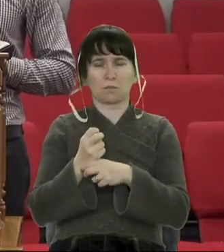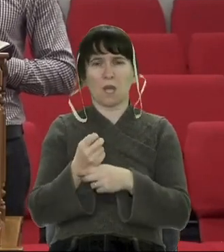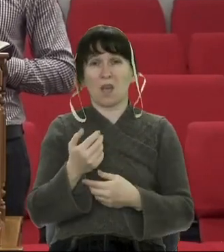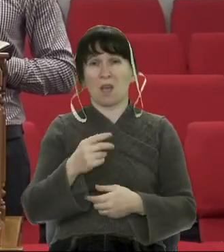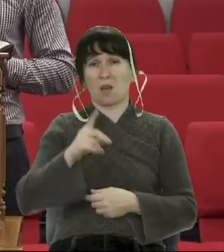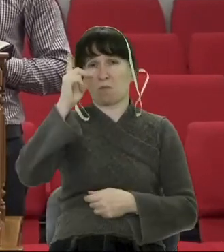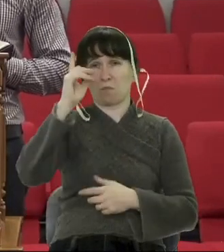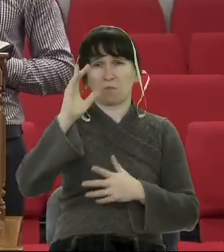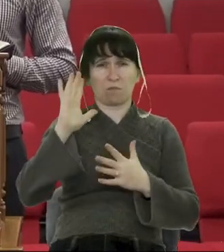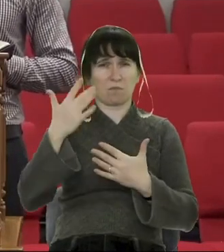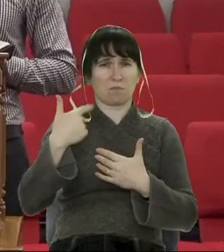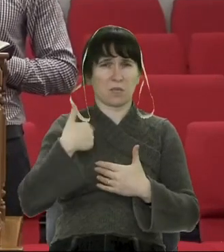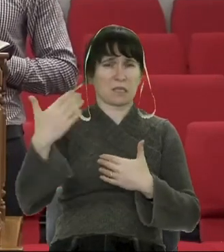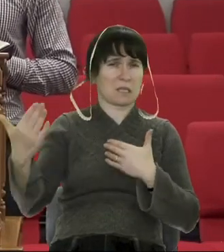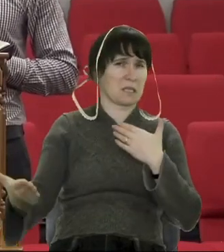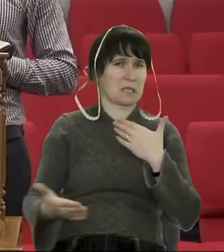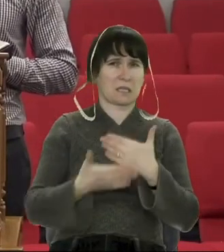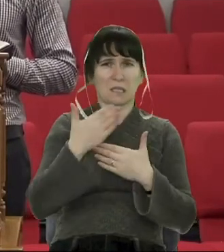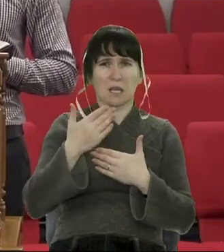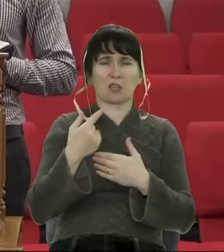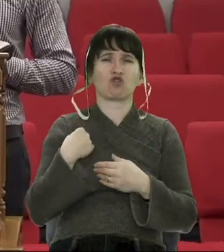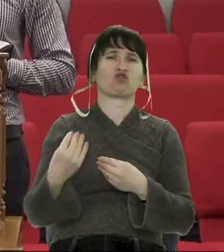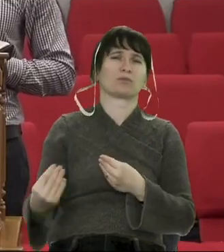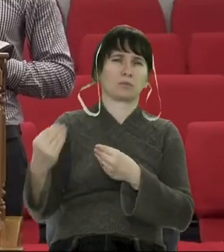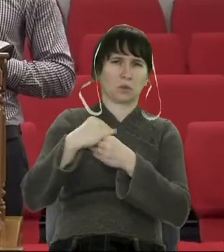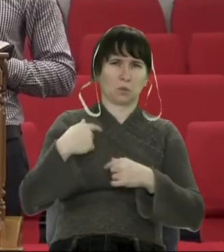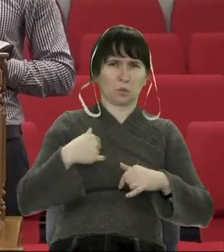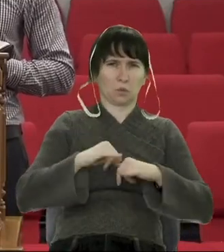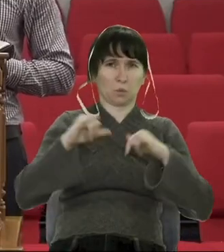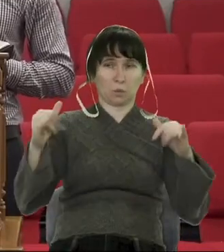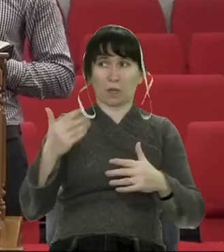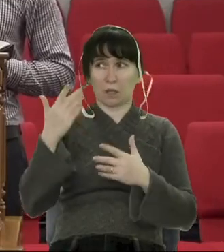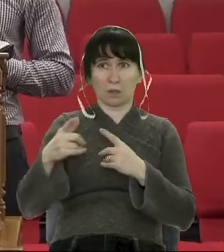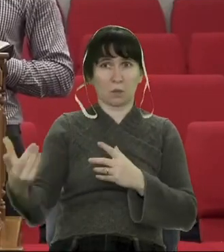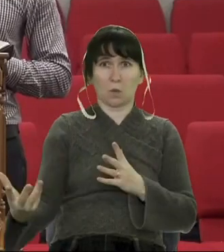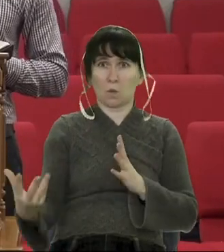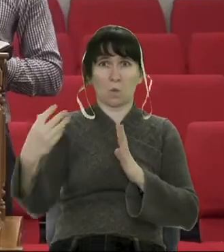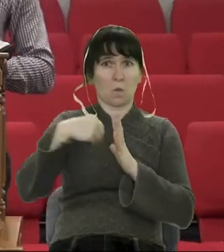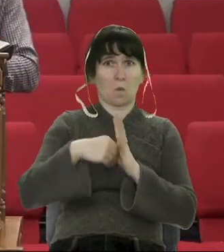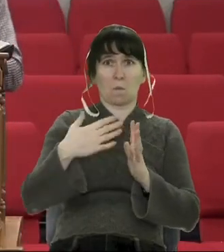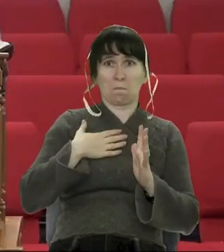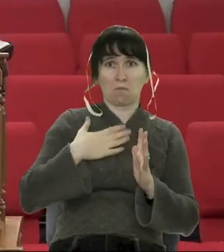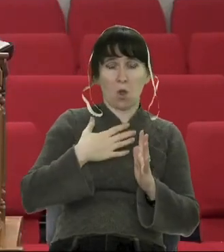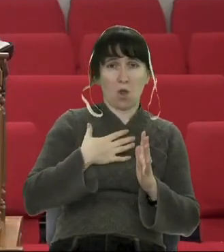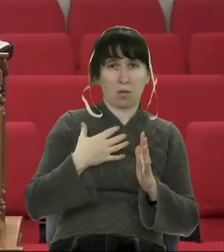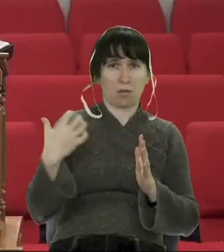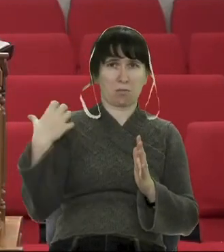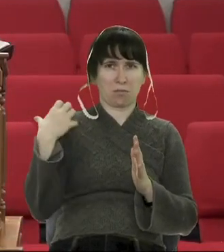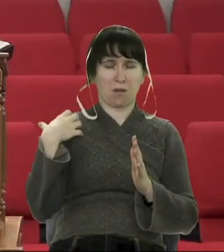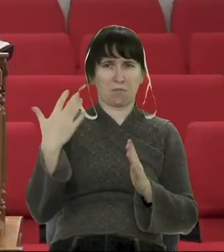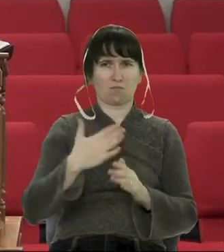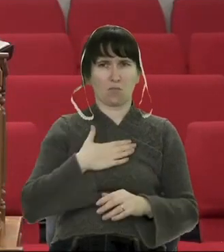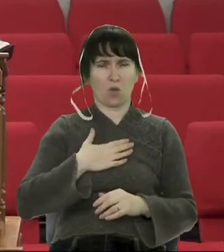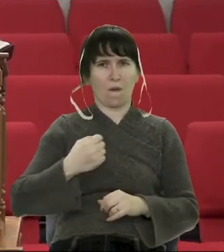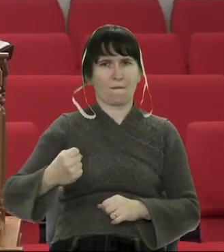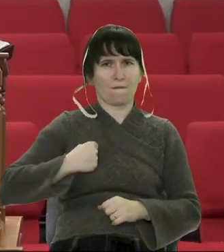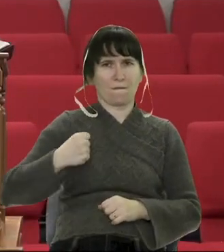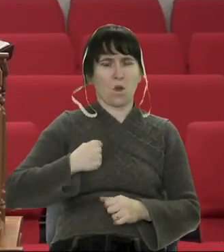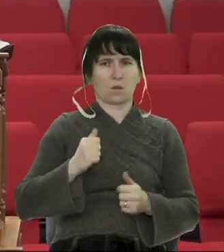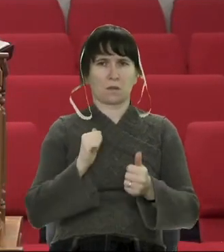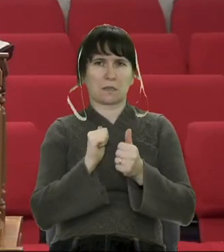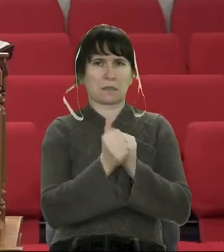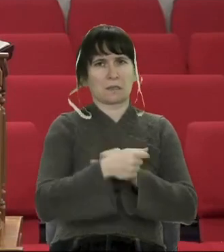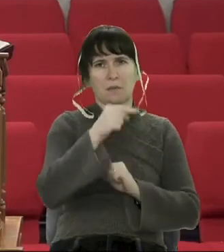Бог і ще додасть, якщо ти не будеш у мене воєначальником війська в усі дні замість Іоава».